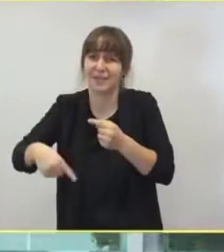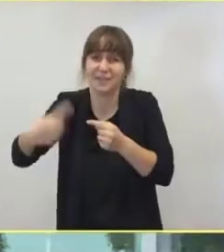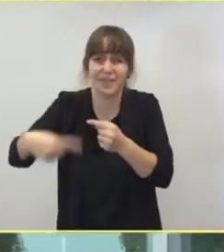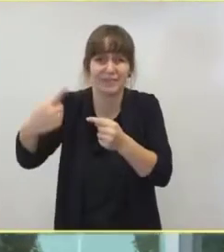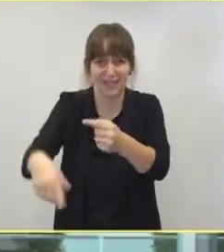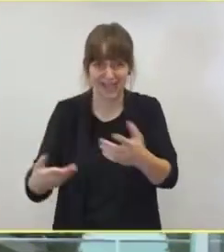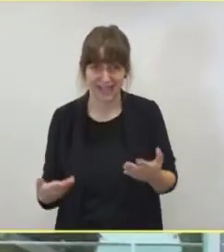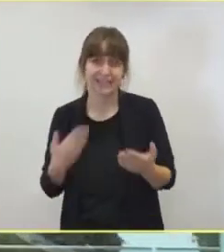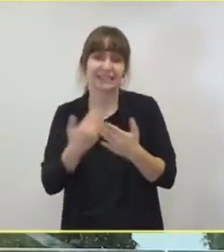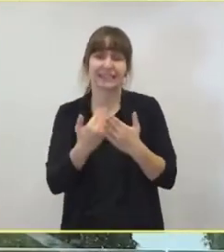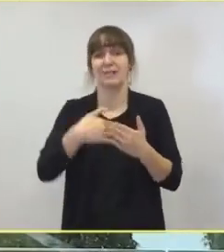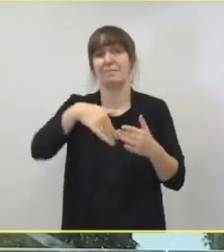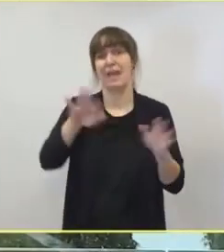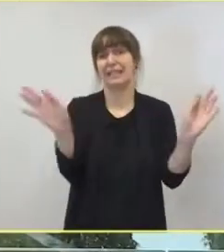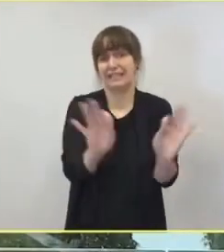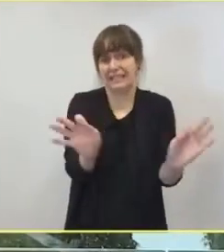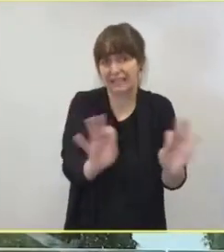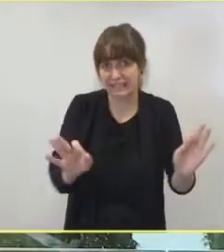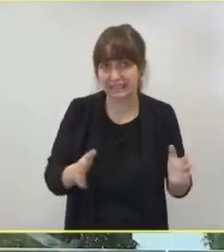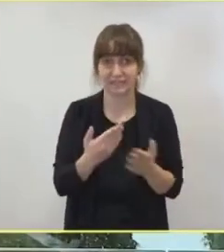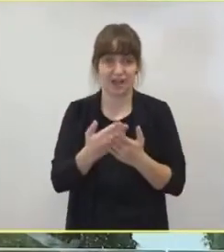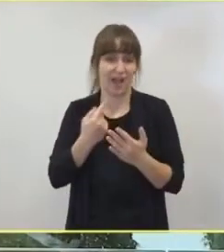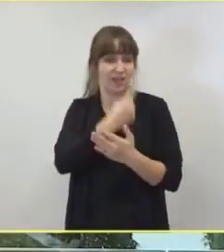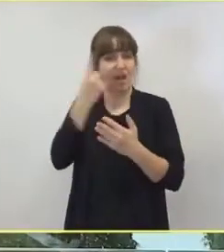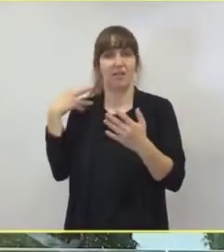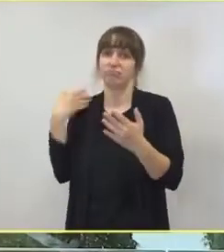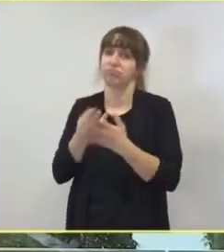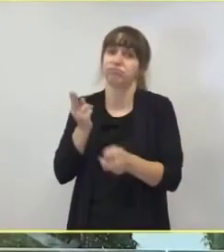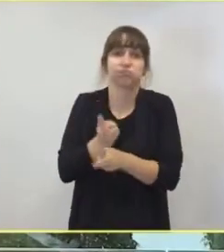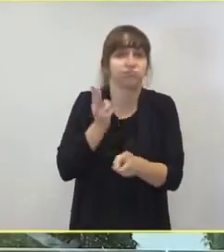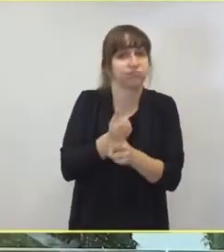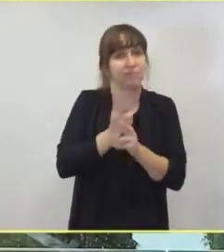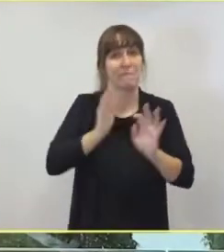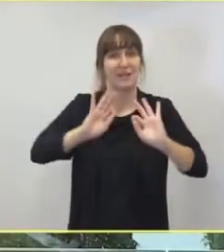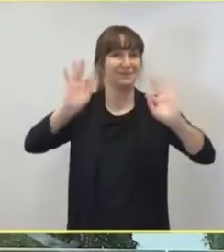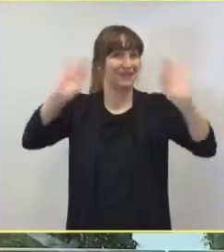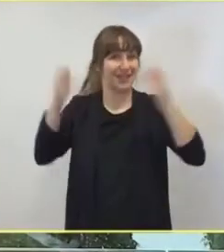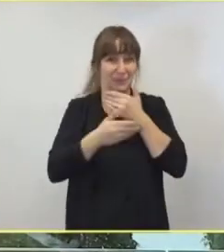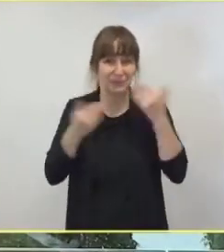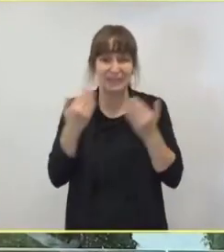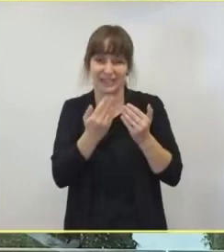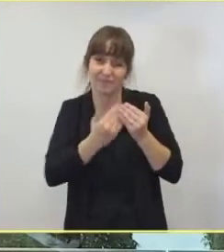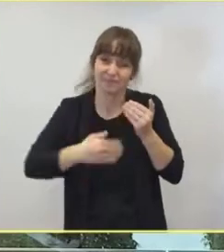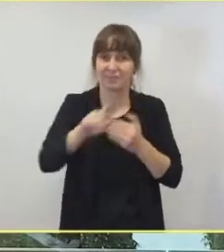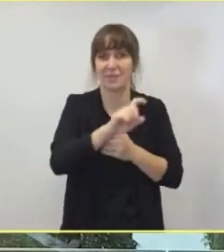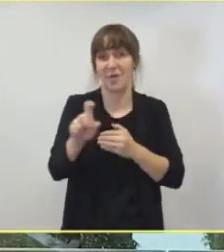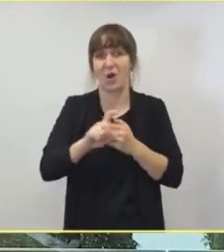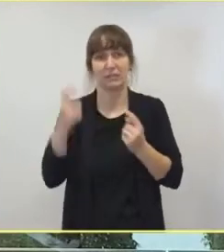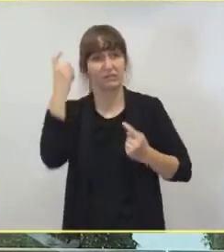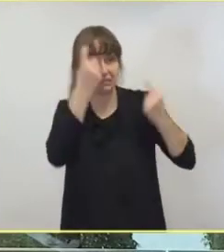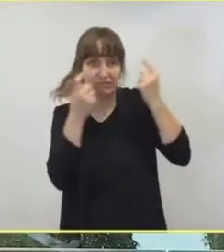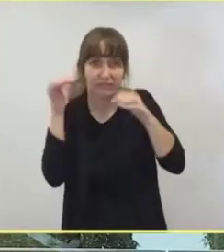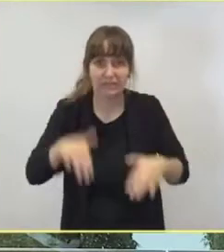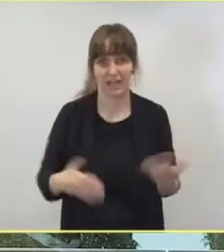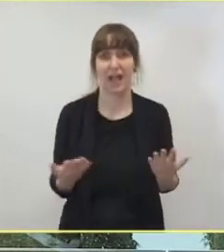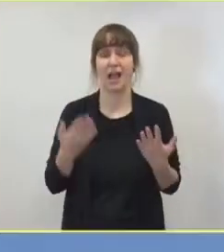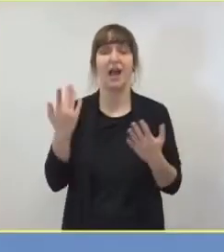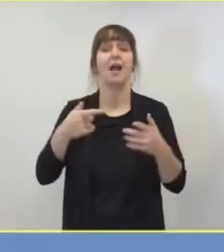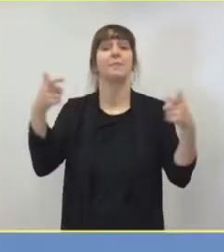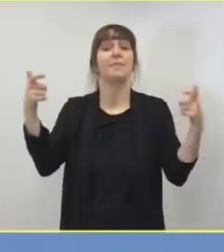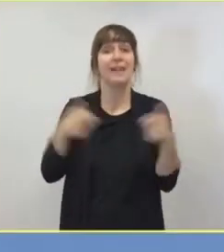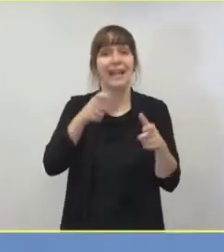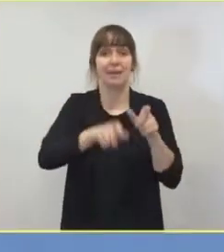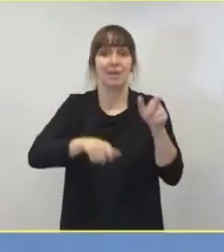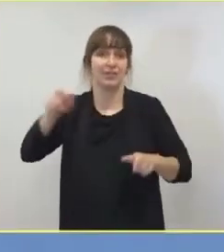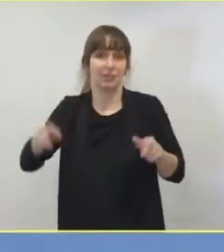geändert hat. Daher blicken wir doch mit einiger Sorge auf die kommende Woche. Wir fordern die Aussetzung der Pflegepersonaluntergrenzen. Auch